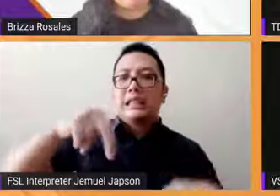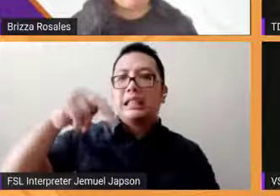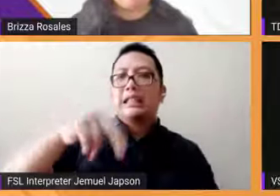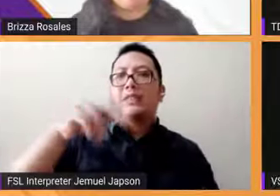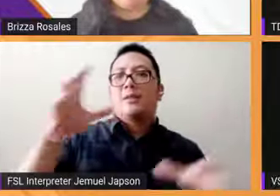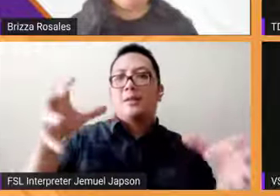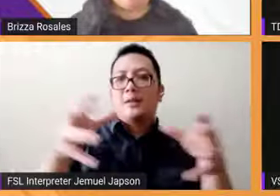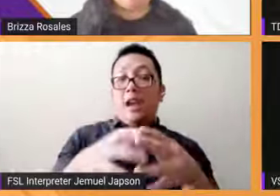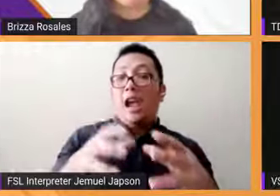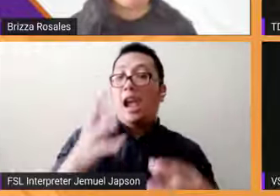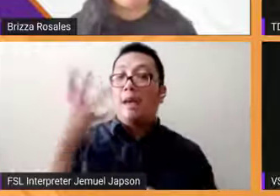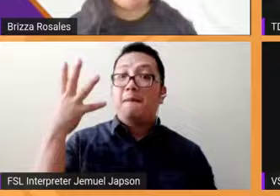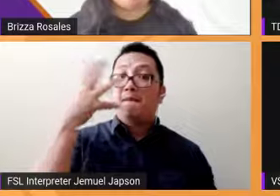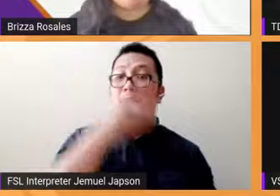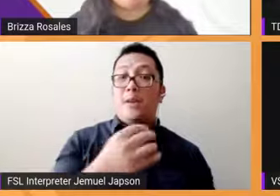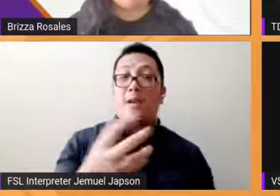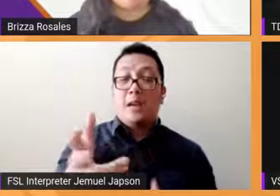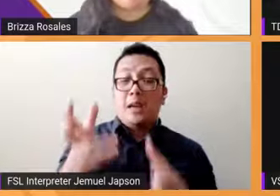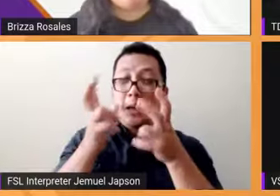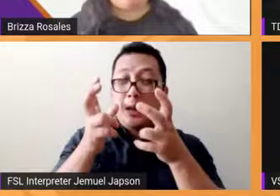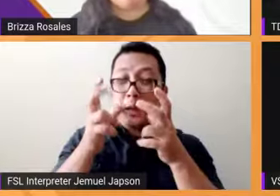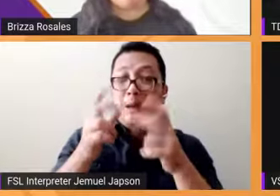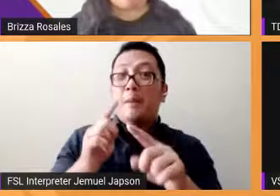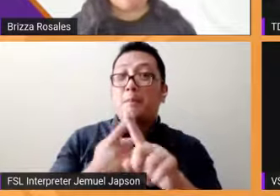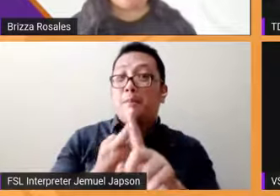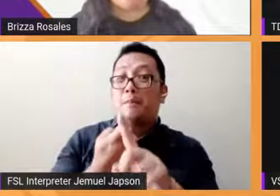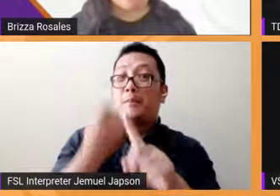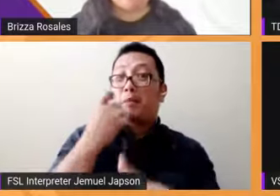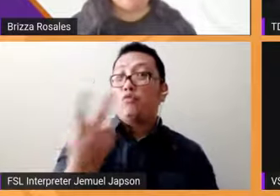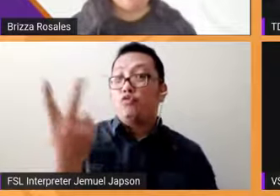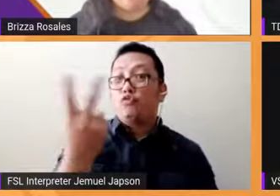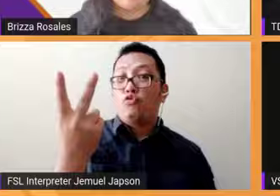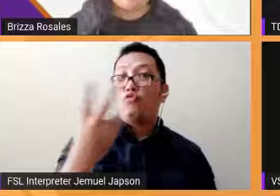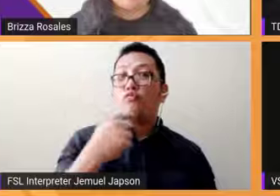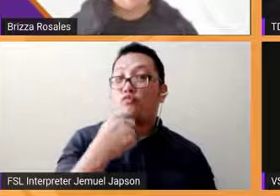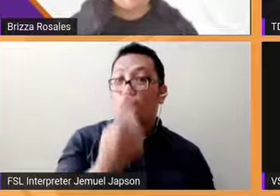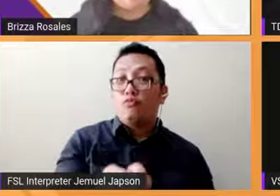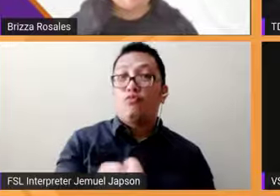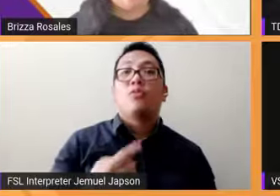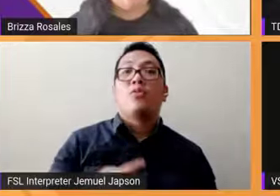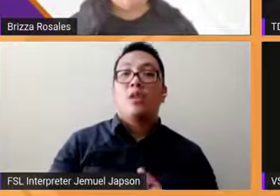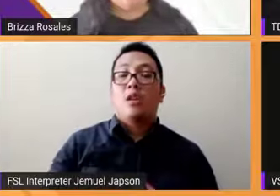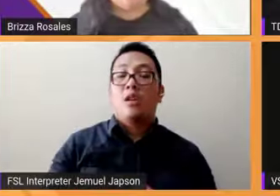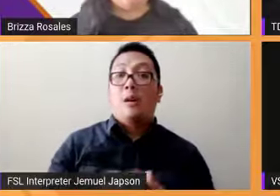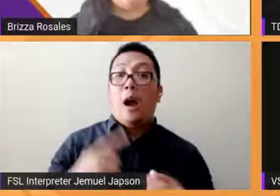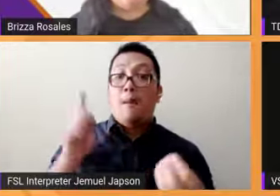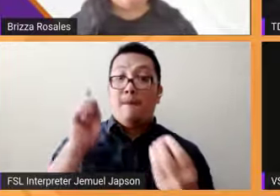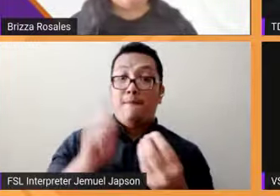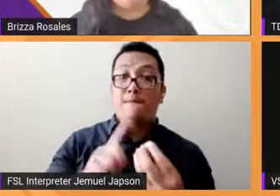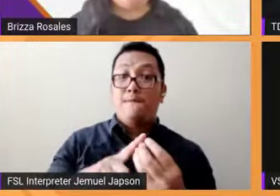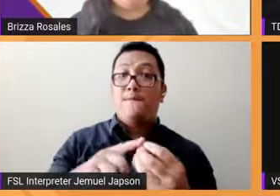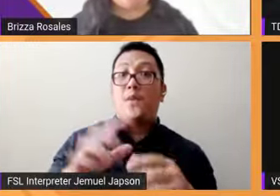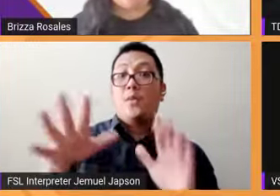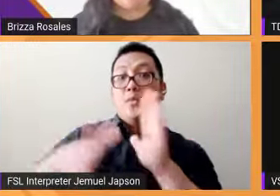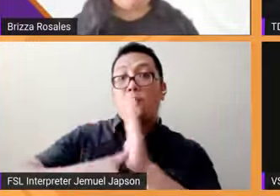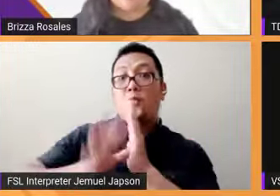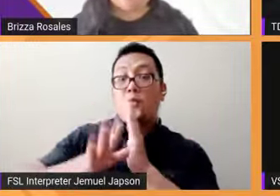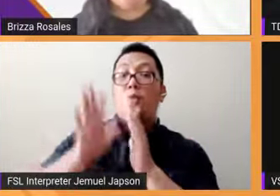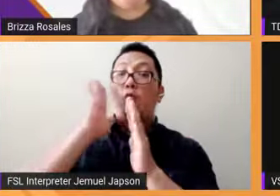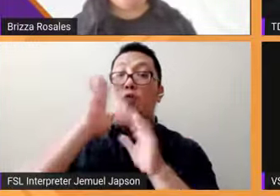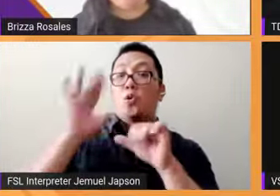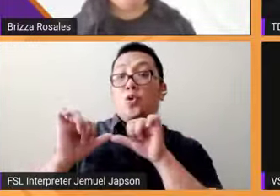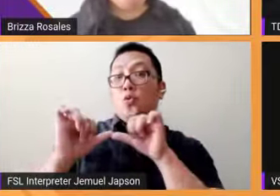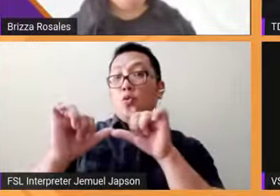pinakamaganda ko nakuha sa pareho niyo sa Doc Mauser Benjo ay yung sa pagdating sa COMELEC na ipagpatuloy yung accessibility